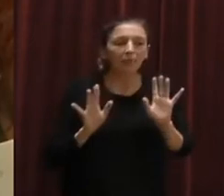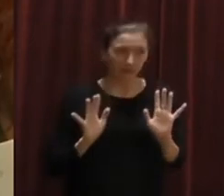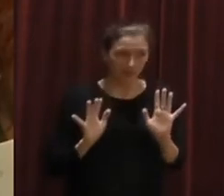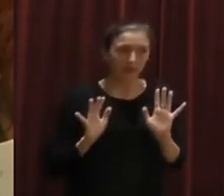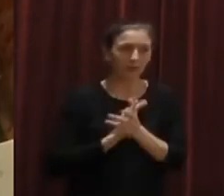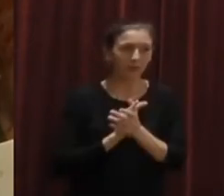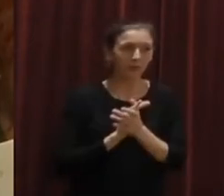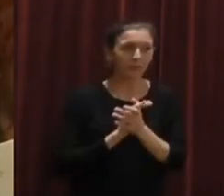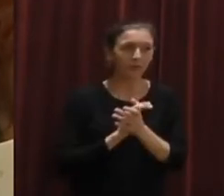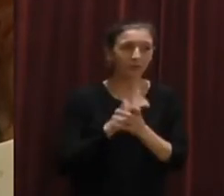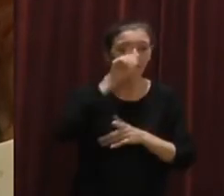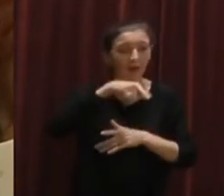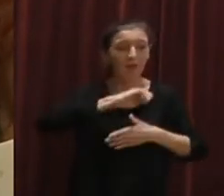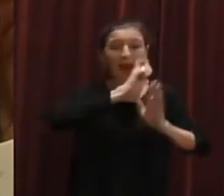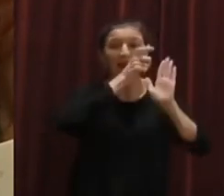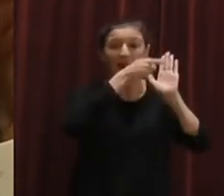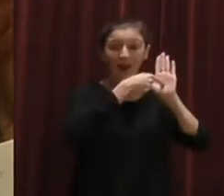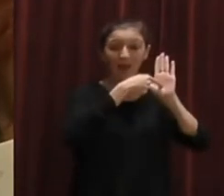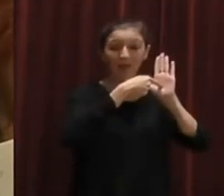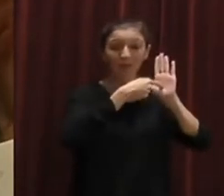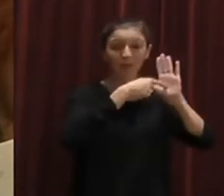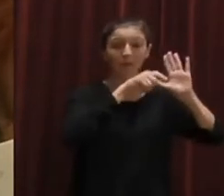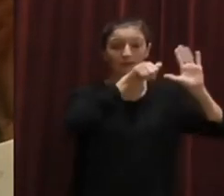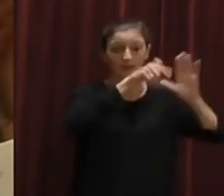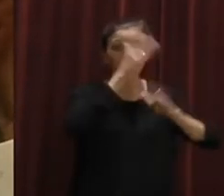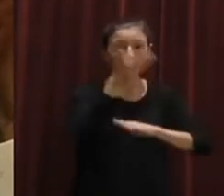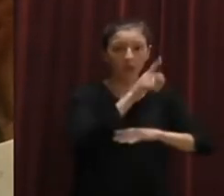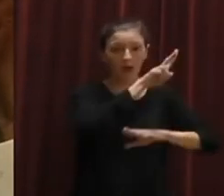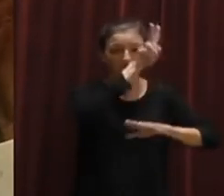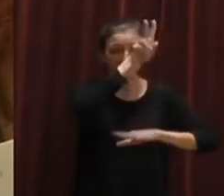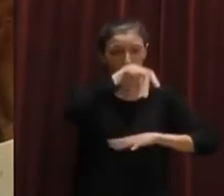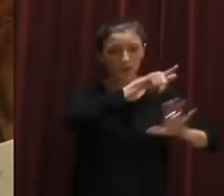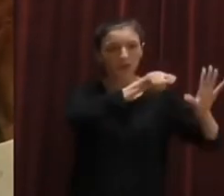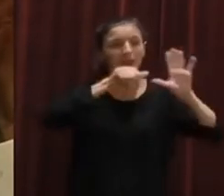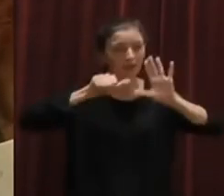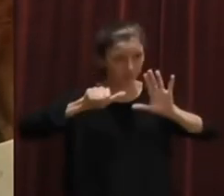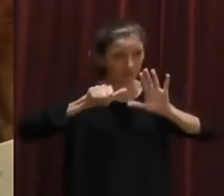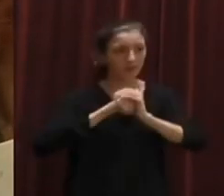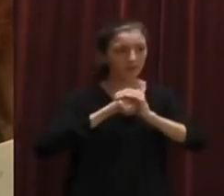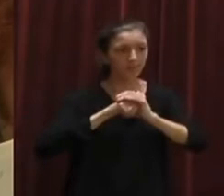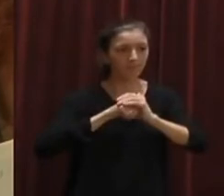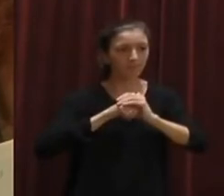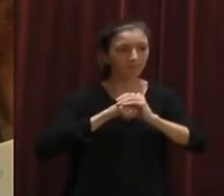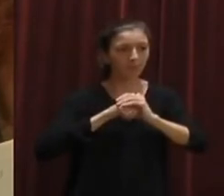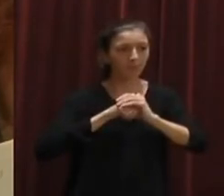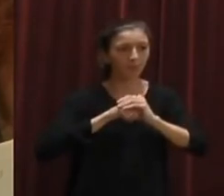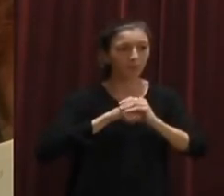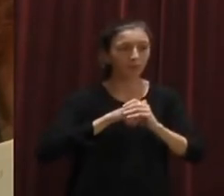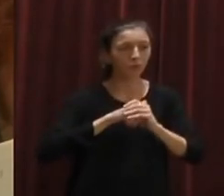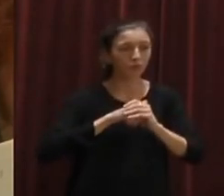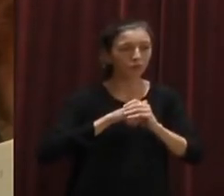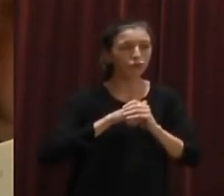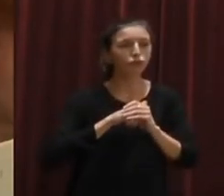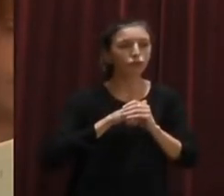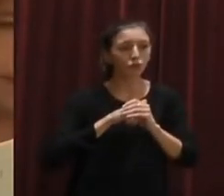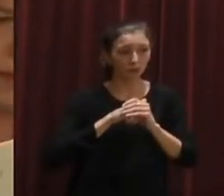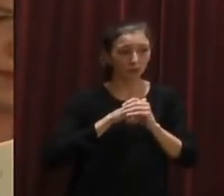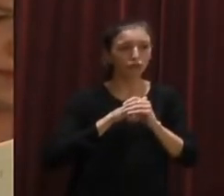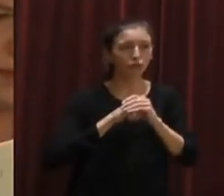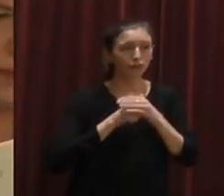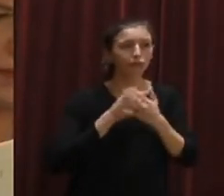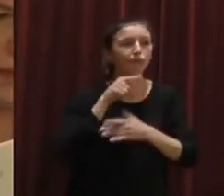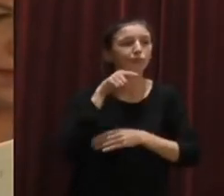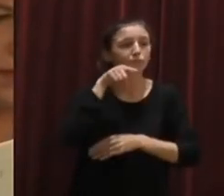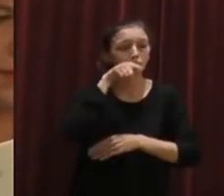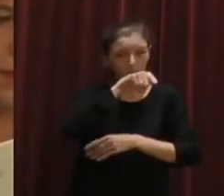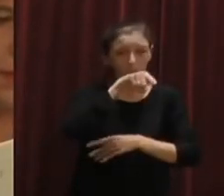la llei 6 barra 2017 de comercialización de estados turísticos en habitantes sí que ha tingut un efecto en relació a la capacidad